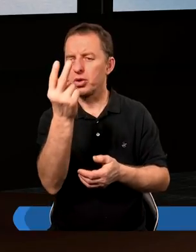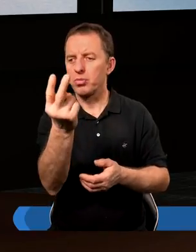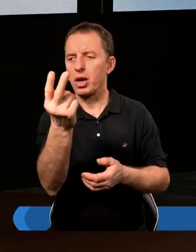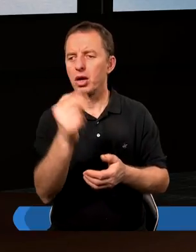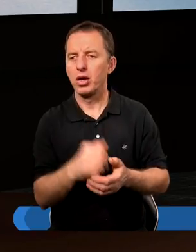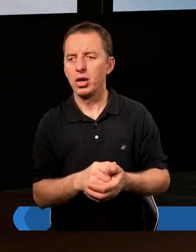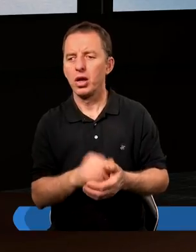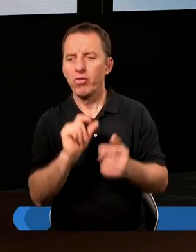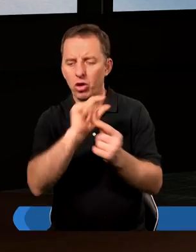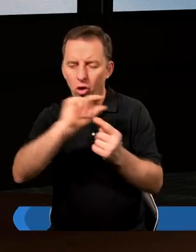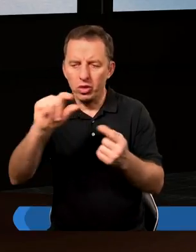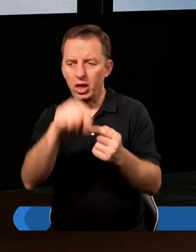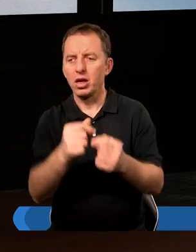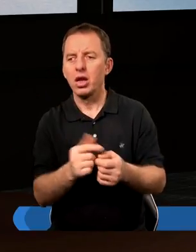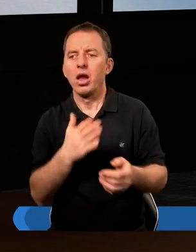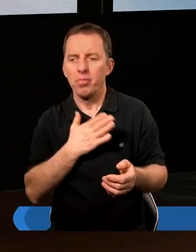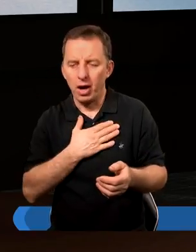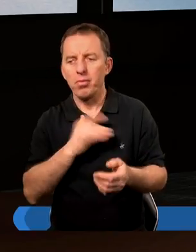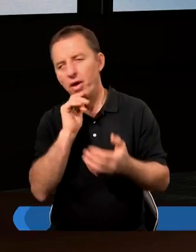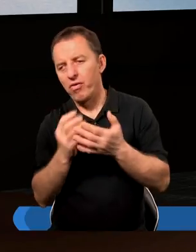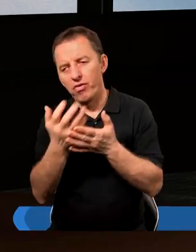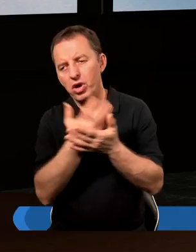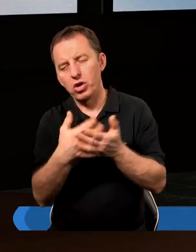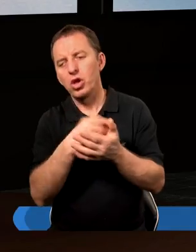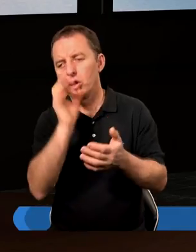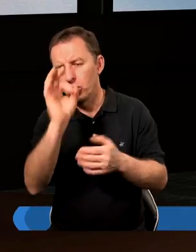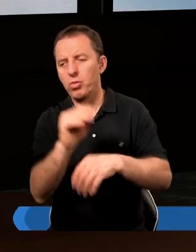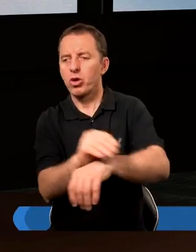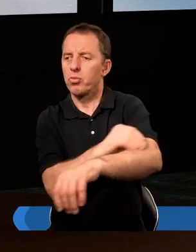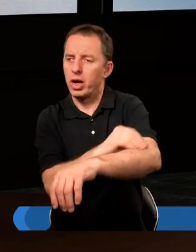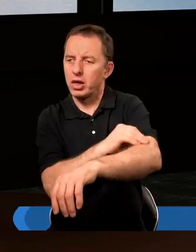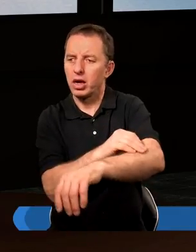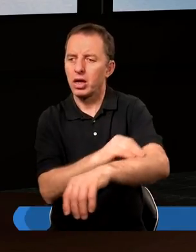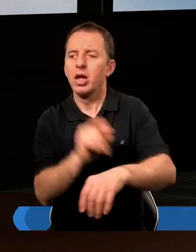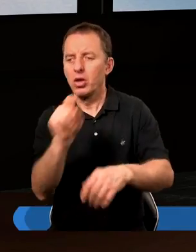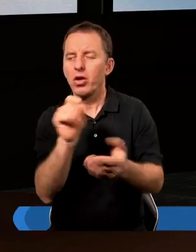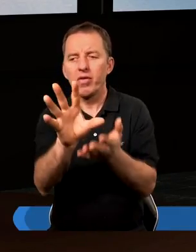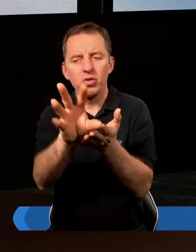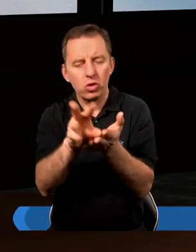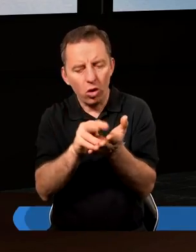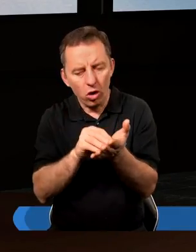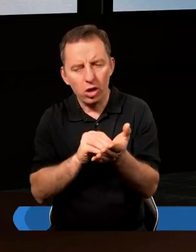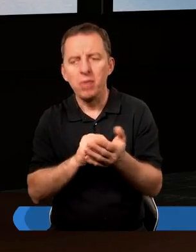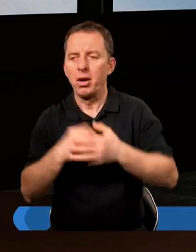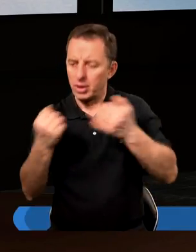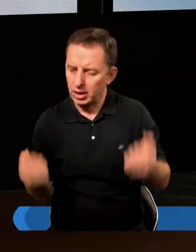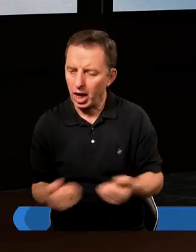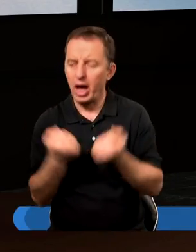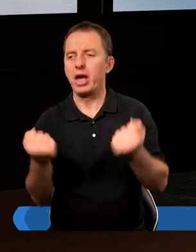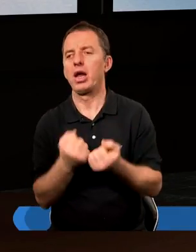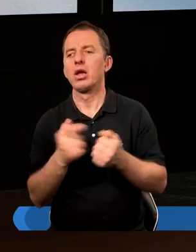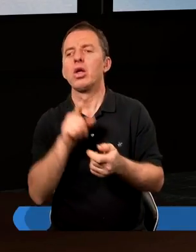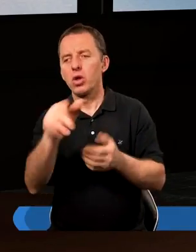Patrzymy w kontekście tego, jak mamy wykorzystywać dobra materialne. To jest taki wzór. Mamy zabiegać